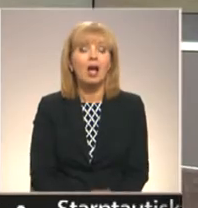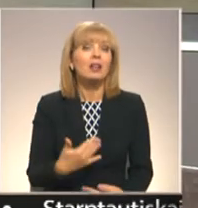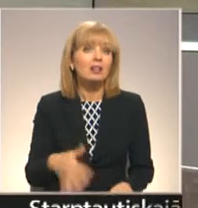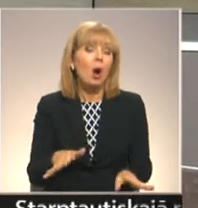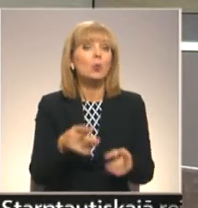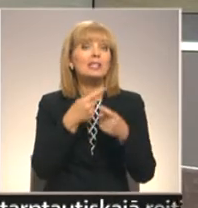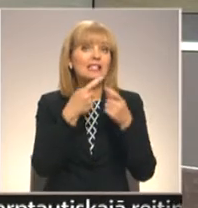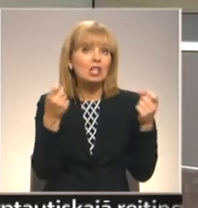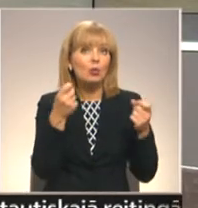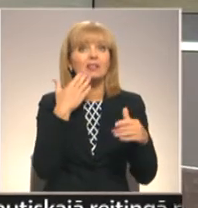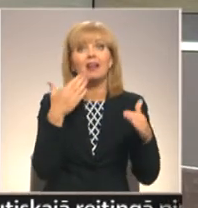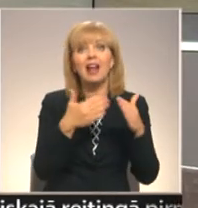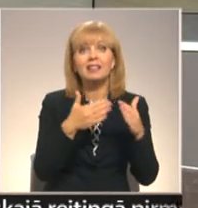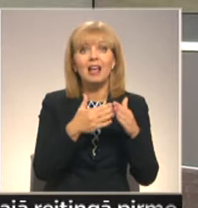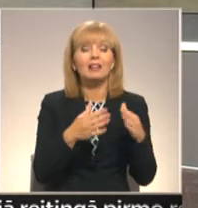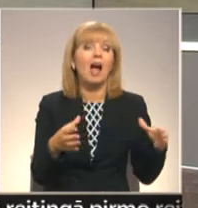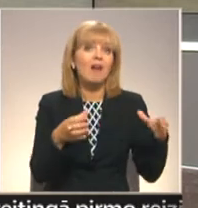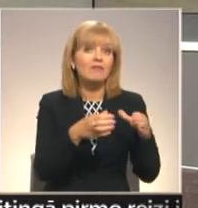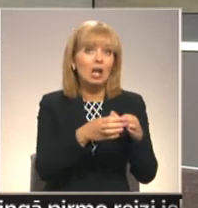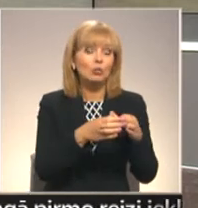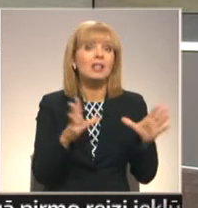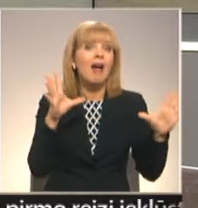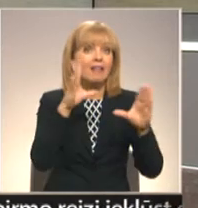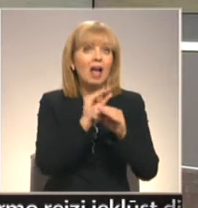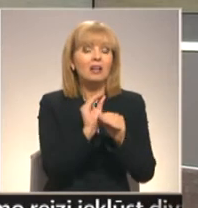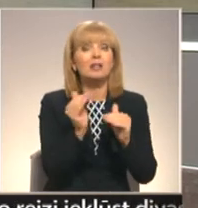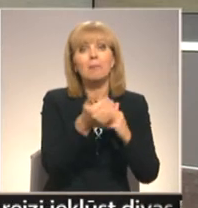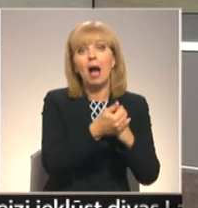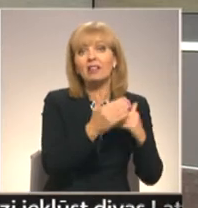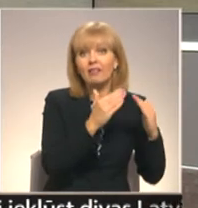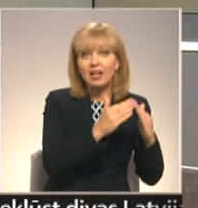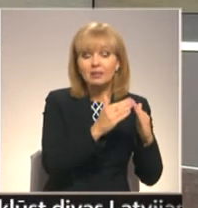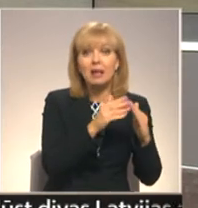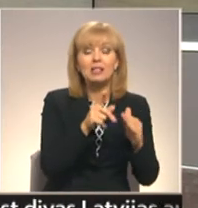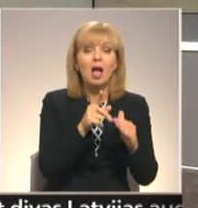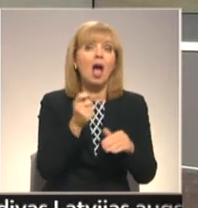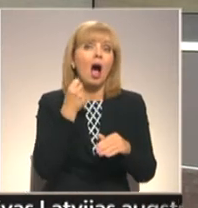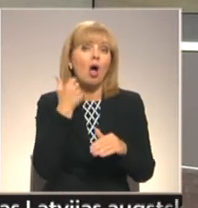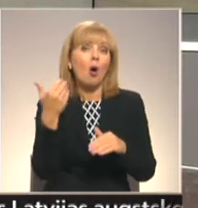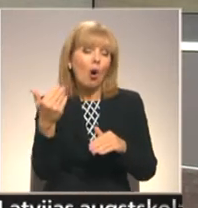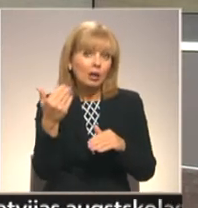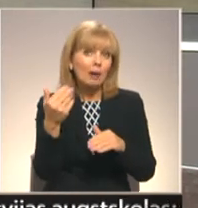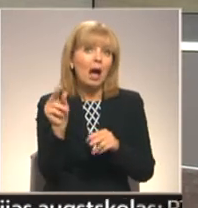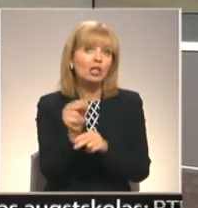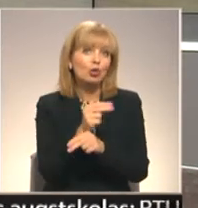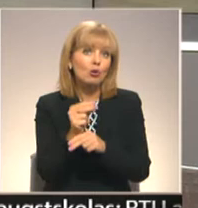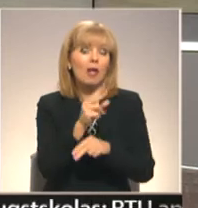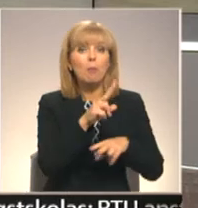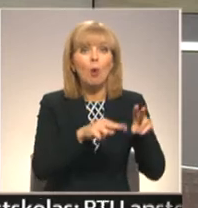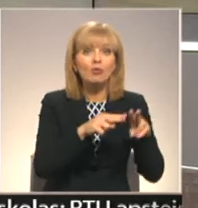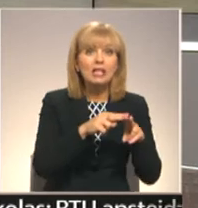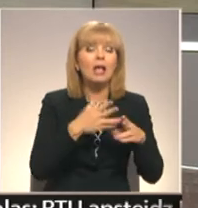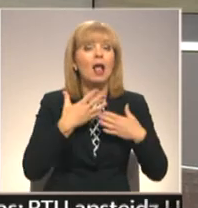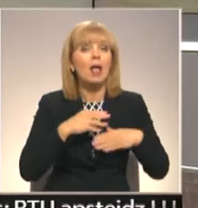Jau ziņots, ka reiz agnē apvienotās naktas patvērsmes un atskurktuvas būvniecību un labiekārtošana mitrum un